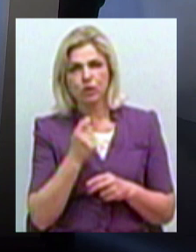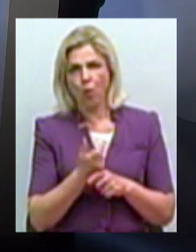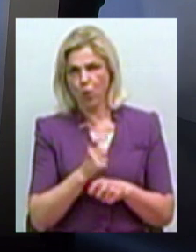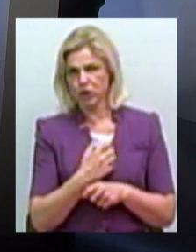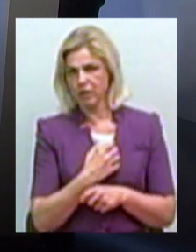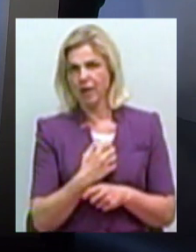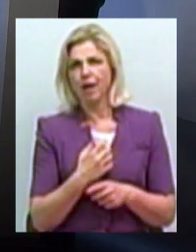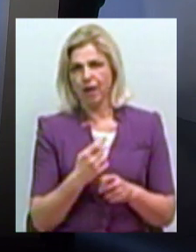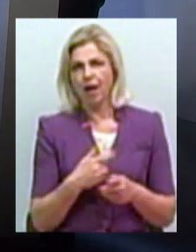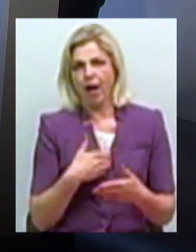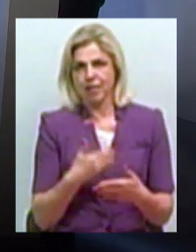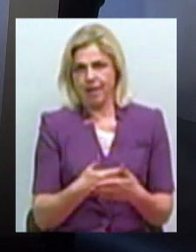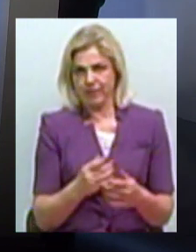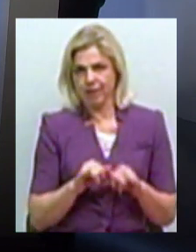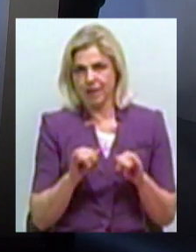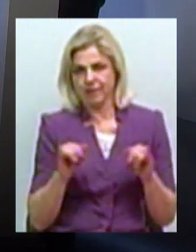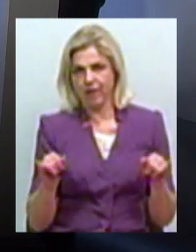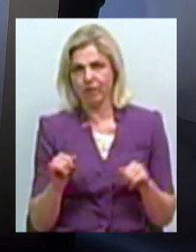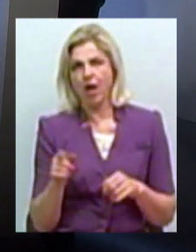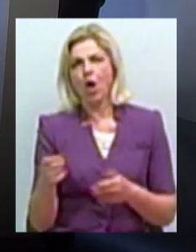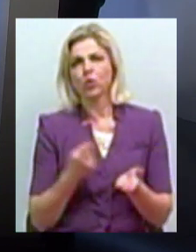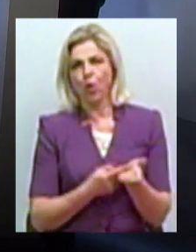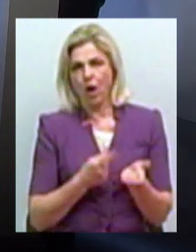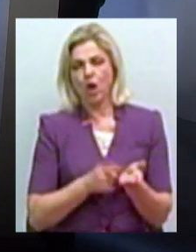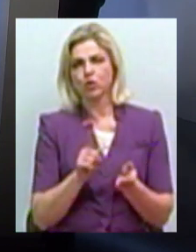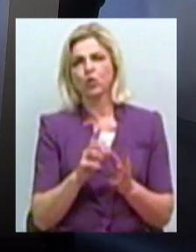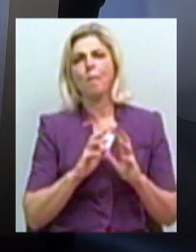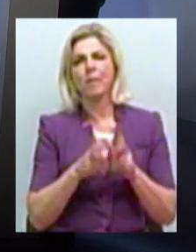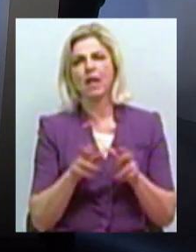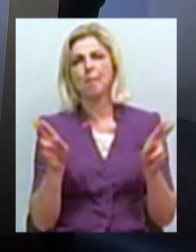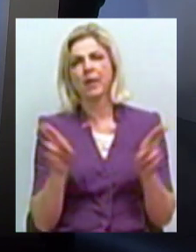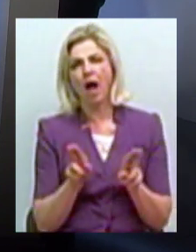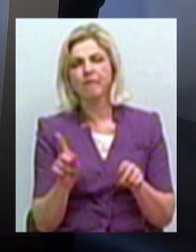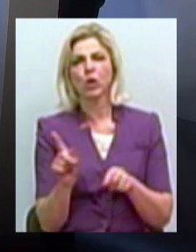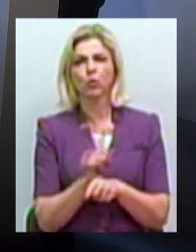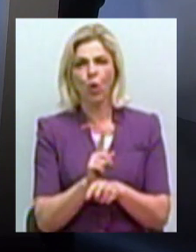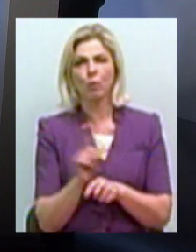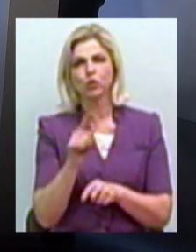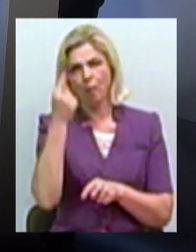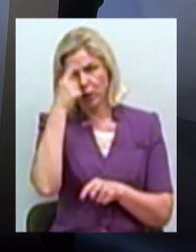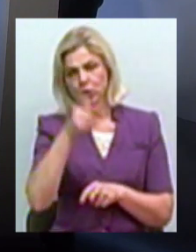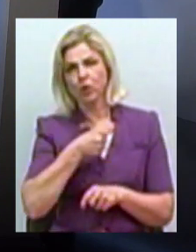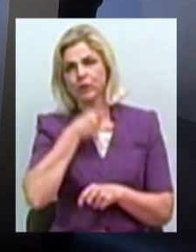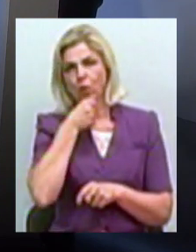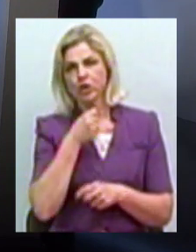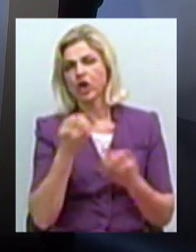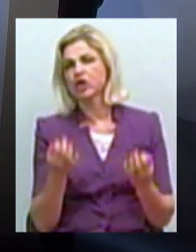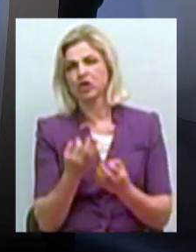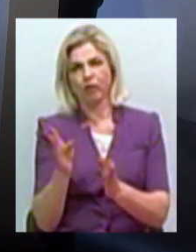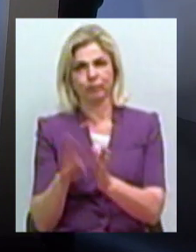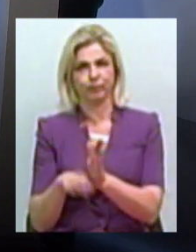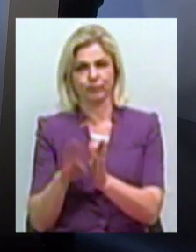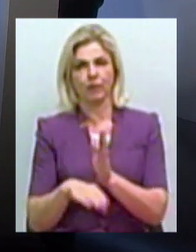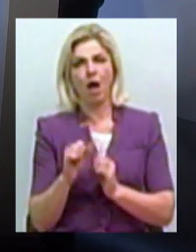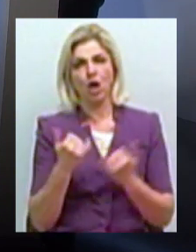Вони намагаються довести, що той світ правил, норм, заборон, який збудували дорослі, старші, він нічого не вартий, а ми